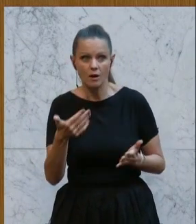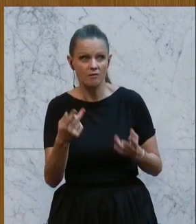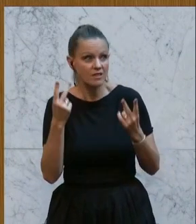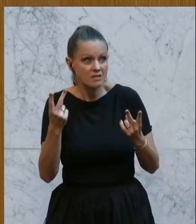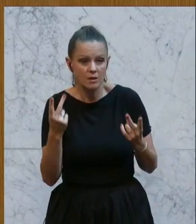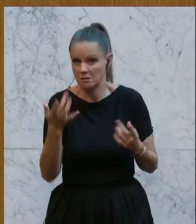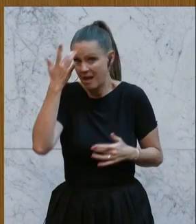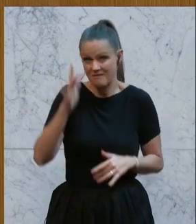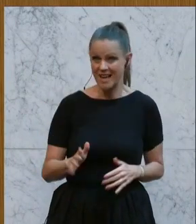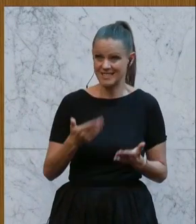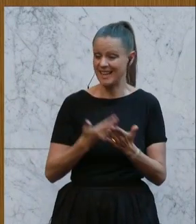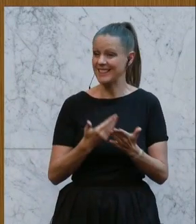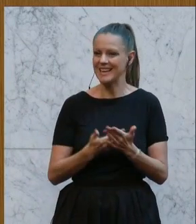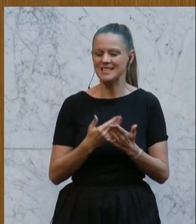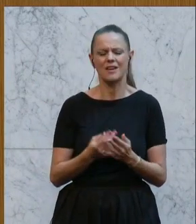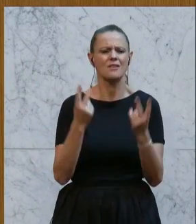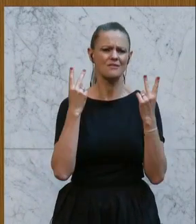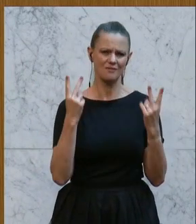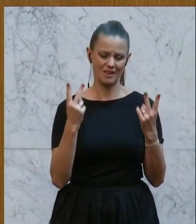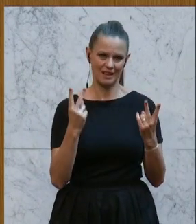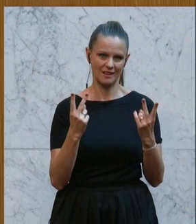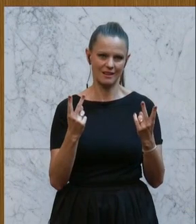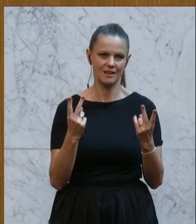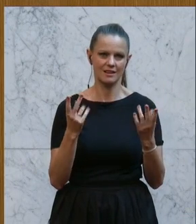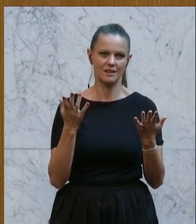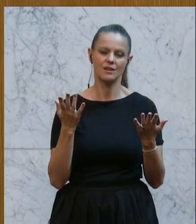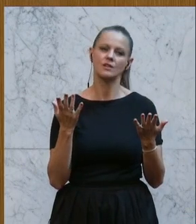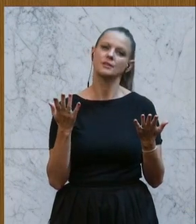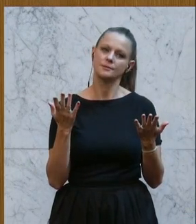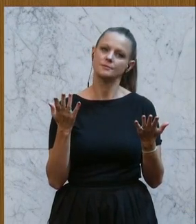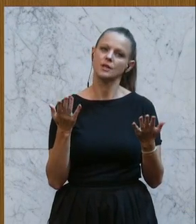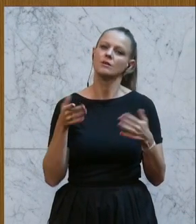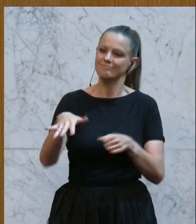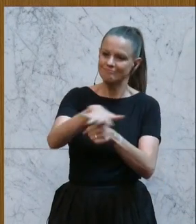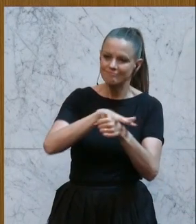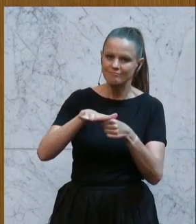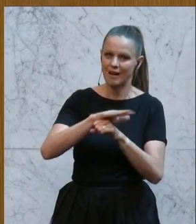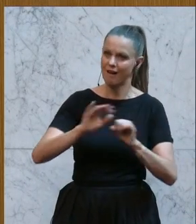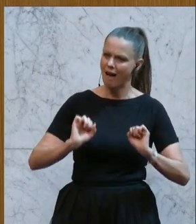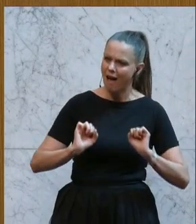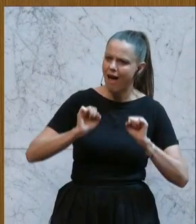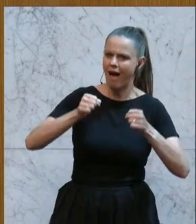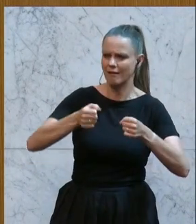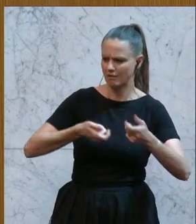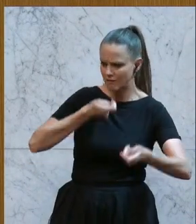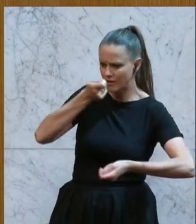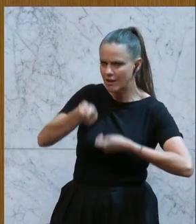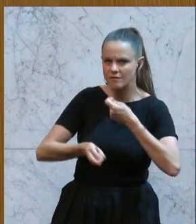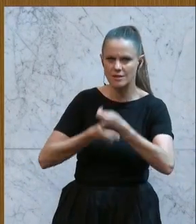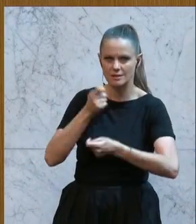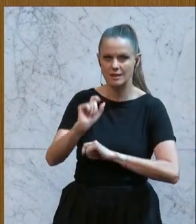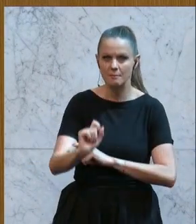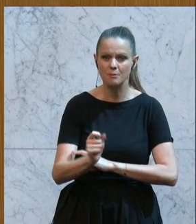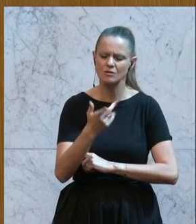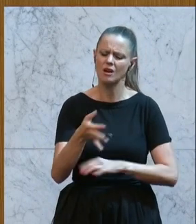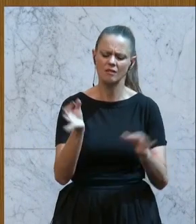ist. Und deshalb ist es aber umso wichtiger, dass wir hier in diese Bereiche aktiv investieren. Und gerade mit der